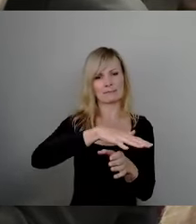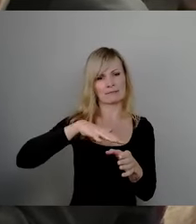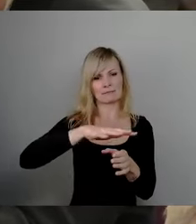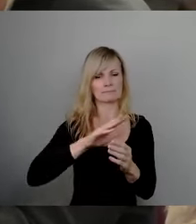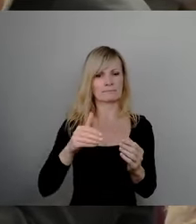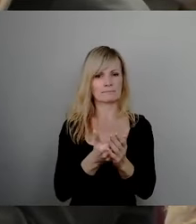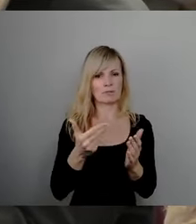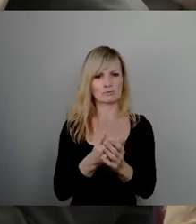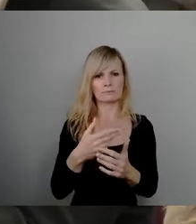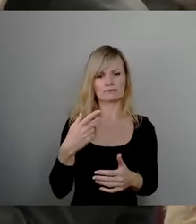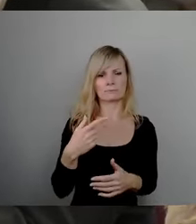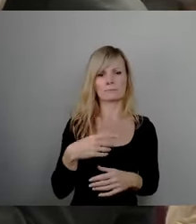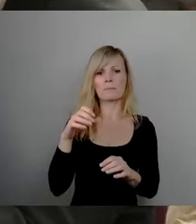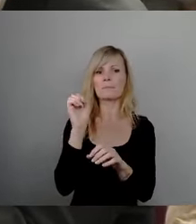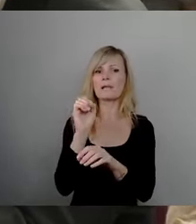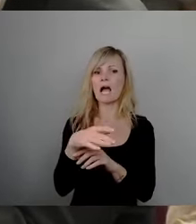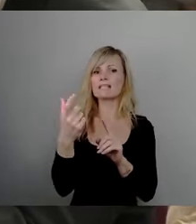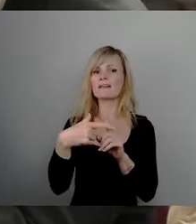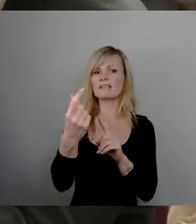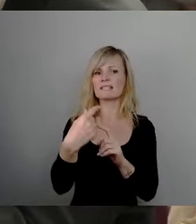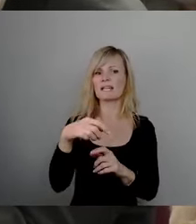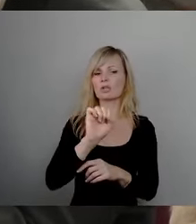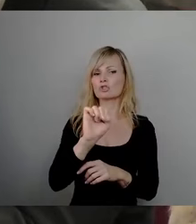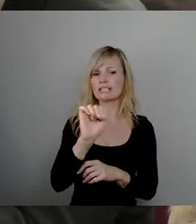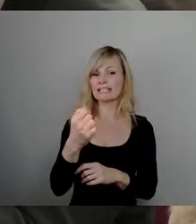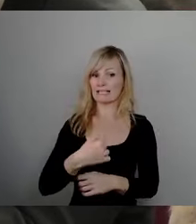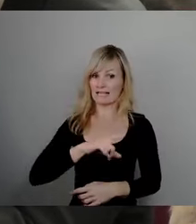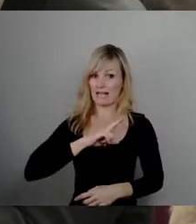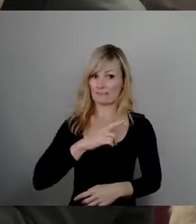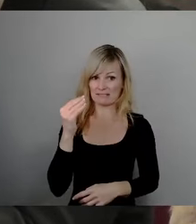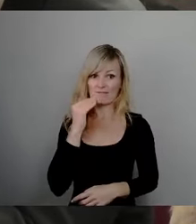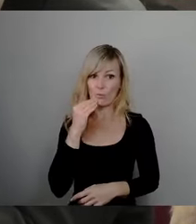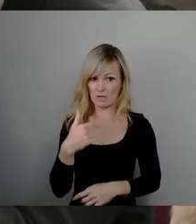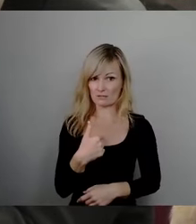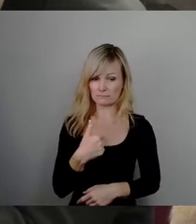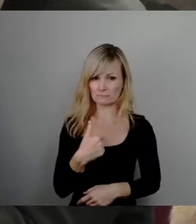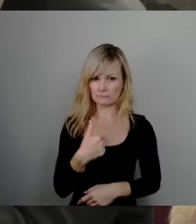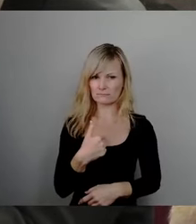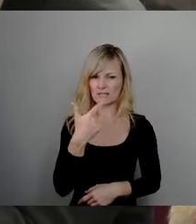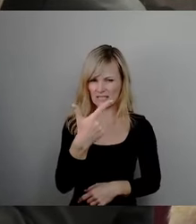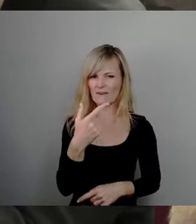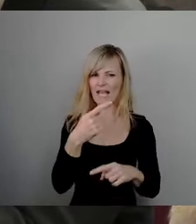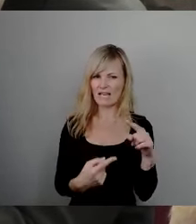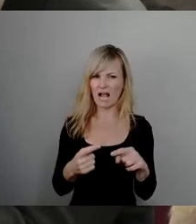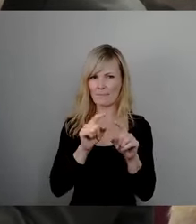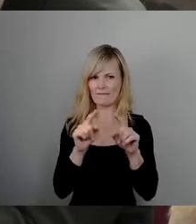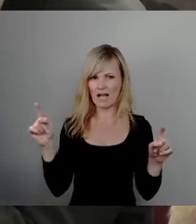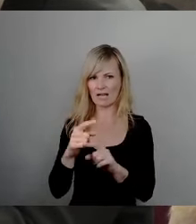Blasewitz-Striesen, wo ich wohne, da wird man also durchaus das Zweieinhalbfache des bisherigen